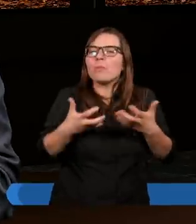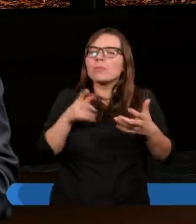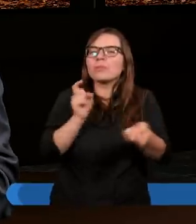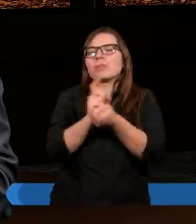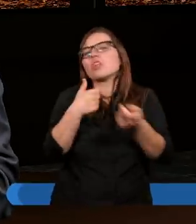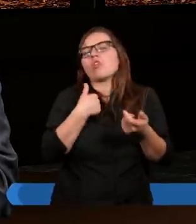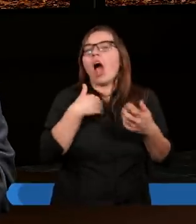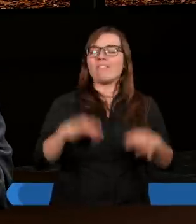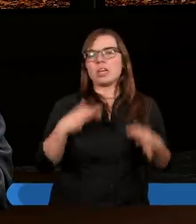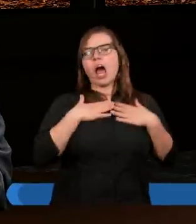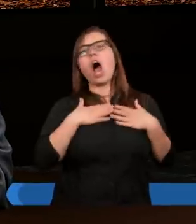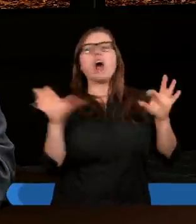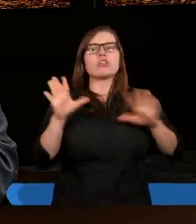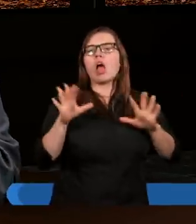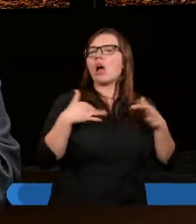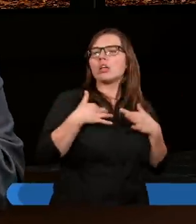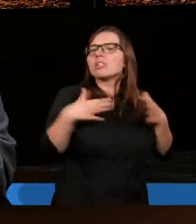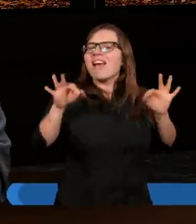To nie jest moja wina. jest usprawiedliwienie. Prawda?